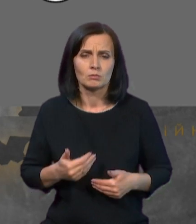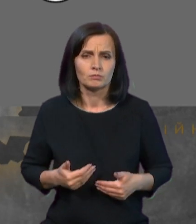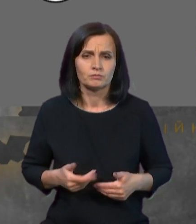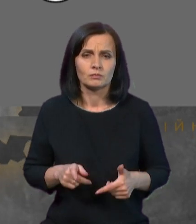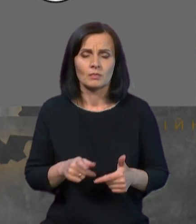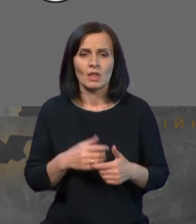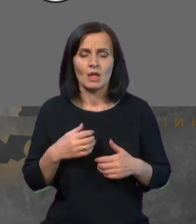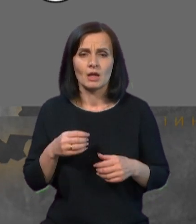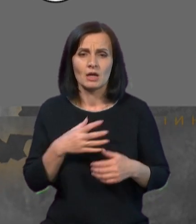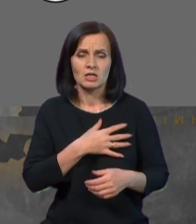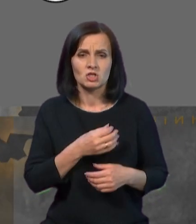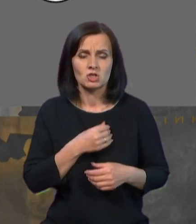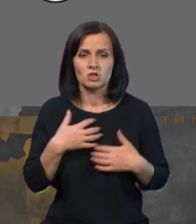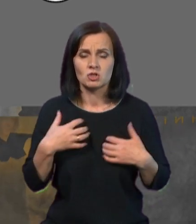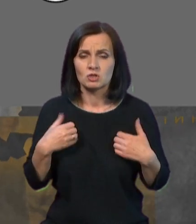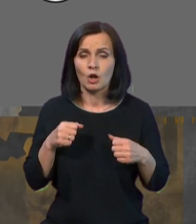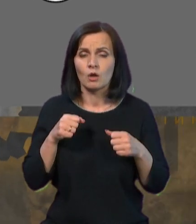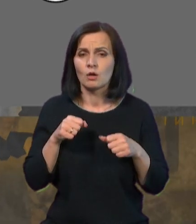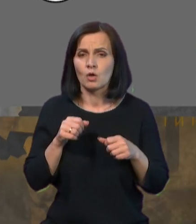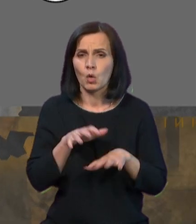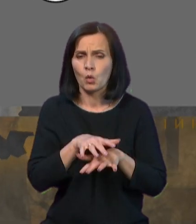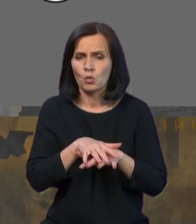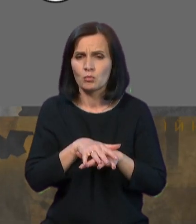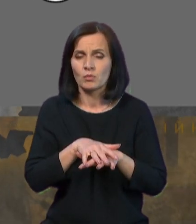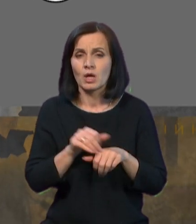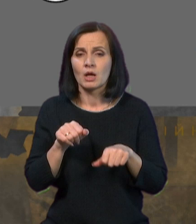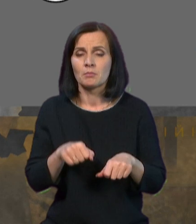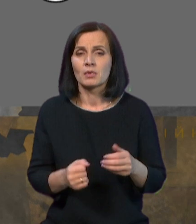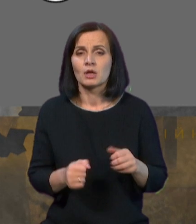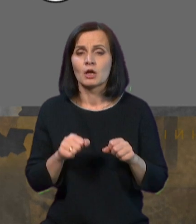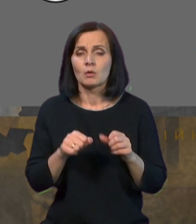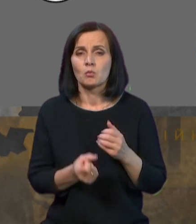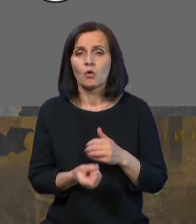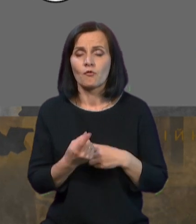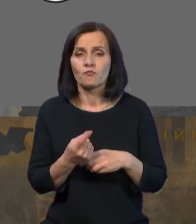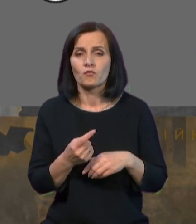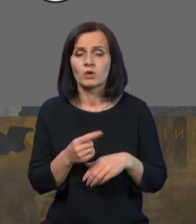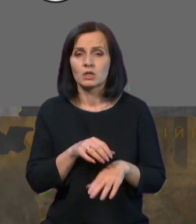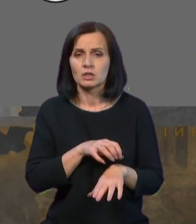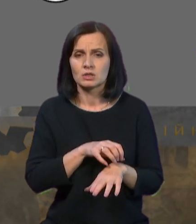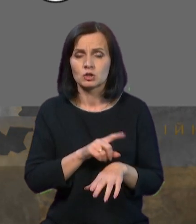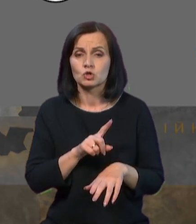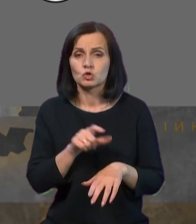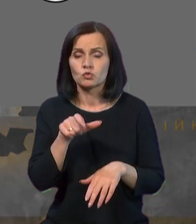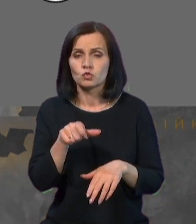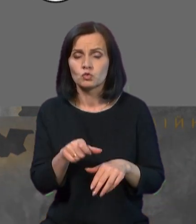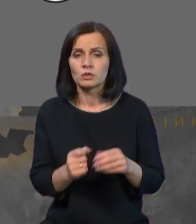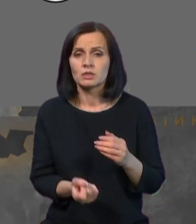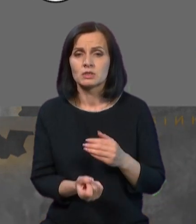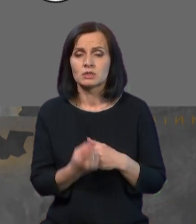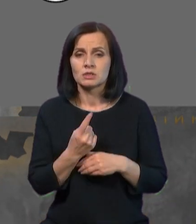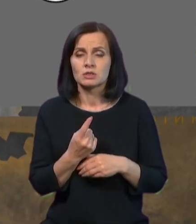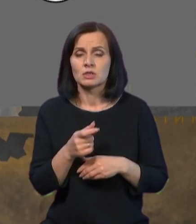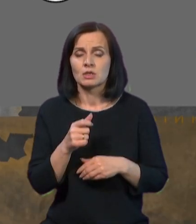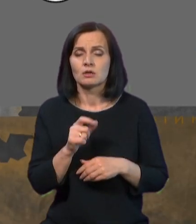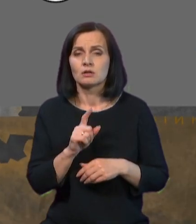шерсті тварин. Ми можемо виявити цю сенсибілість, яка називається, що в людини з'явилася сенсибілізація. Людина